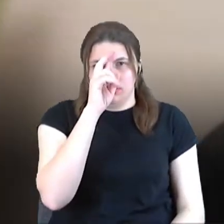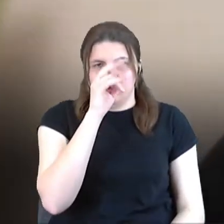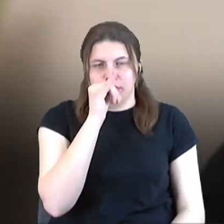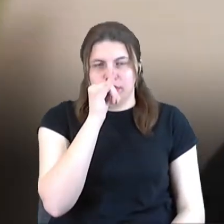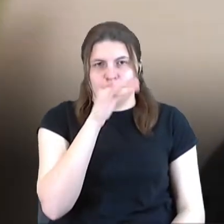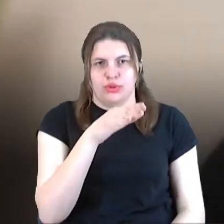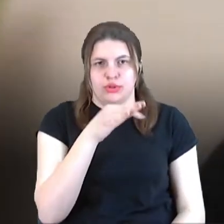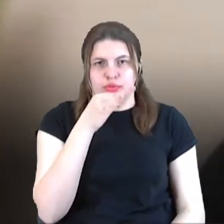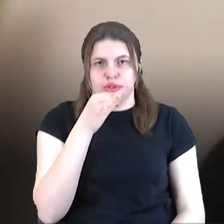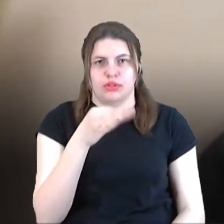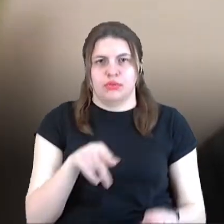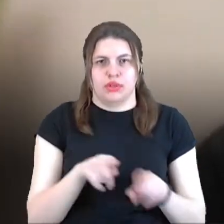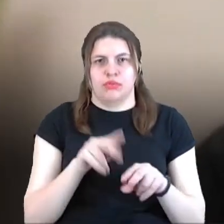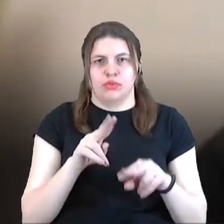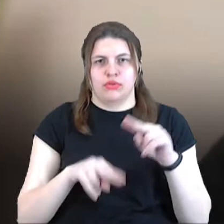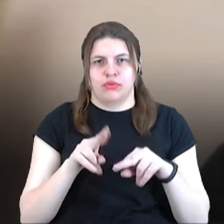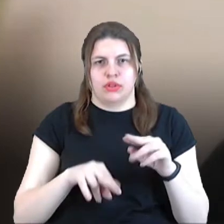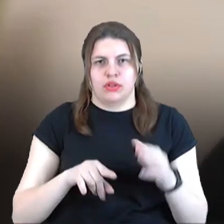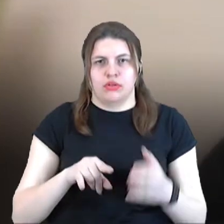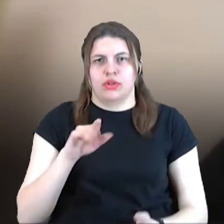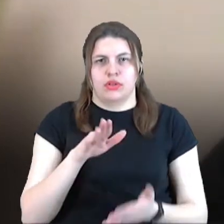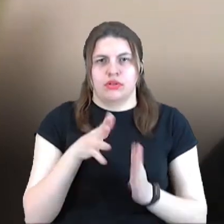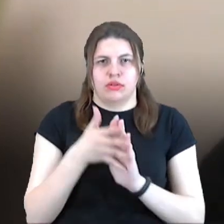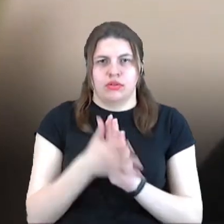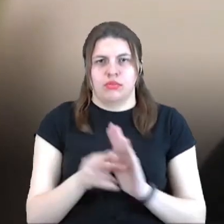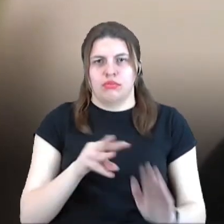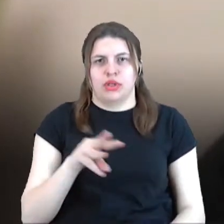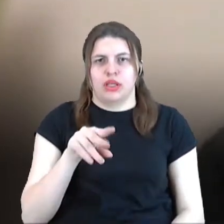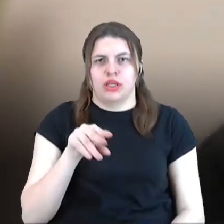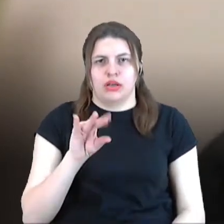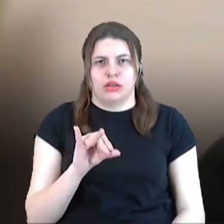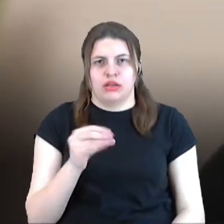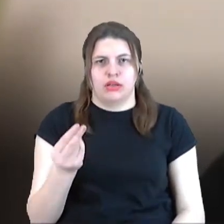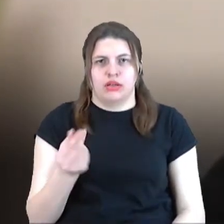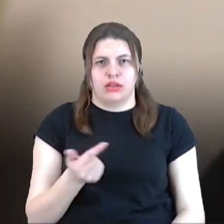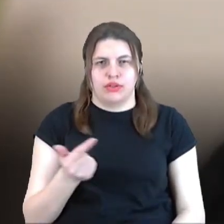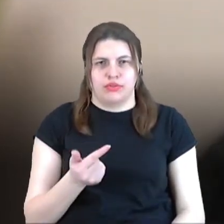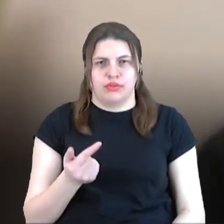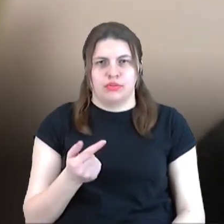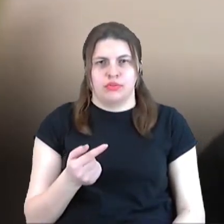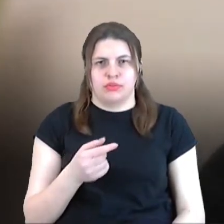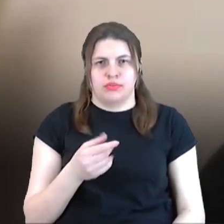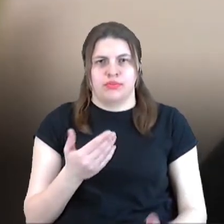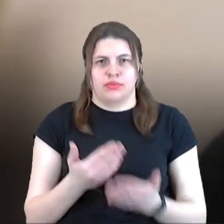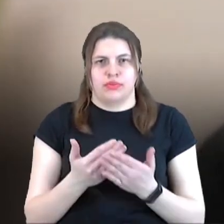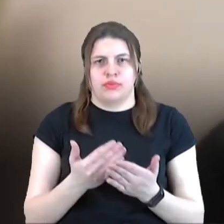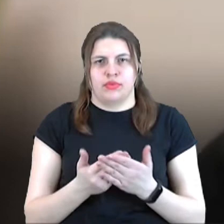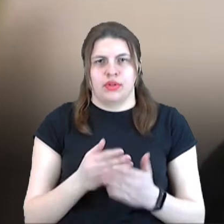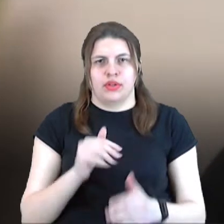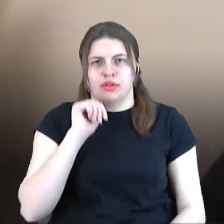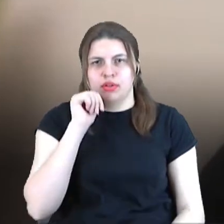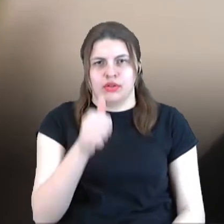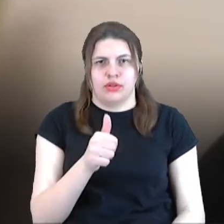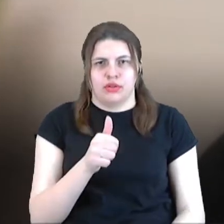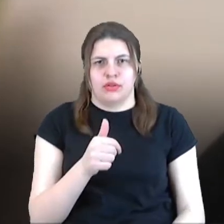будувати аеропорти, витрачати на це мільярди гривень. Уявімо, завтра відбудеться, не завтра, через